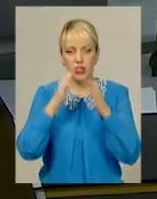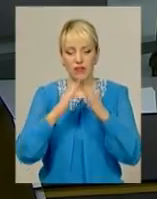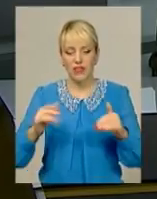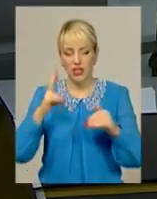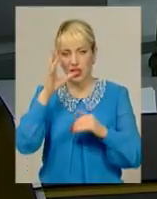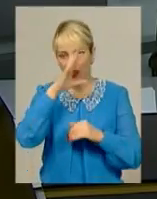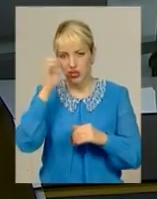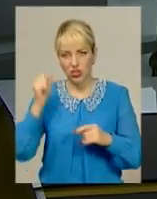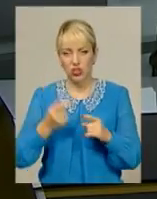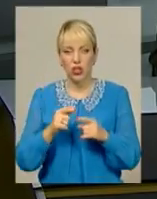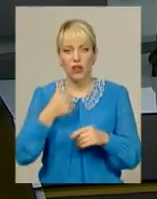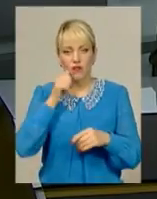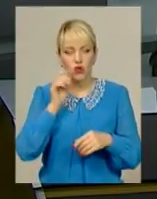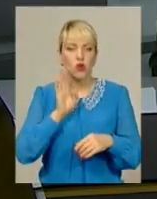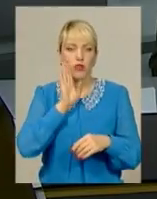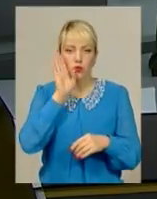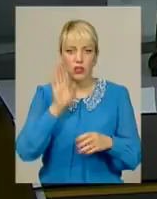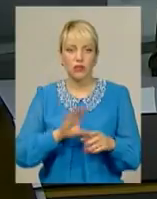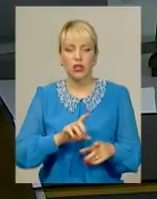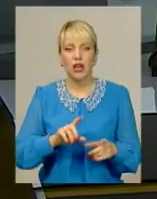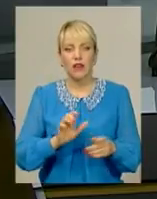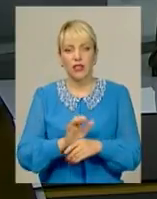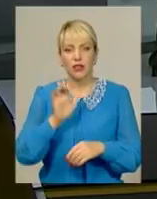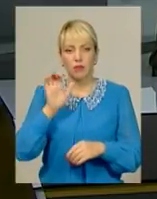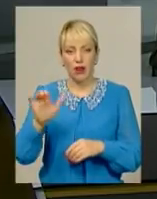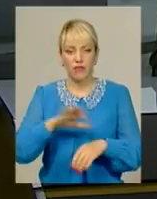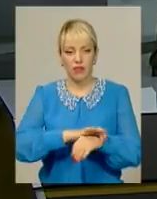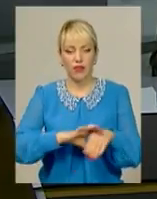досвіда доправили в поліцію у кайданках і без пояснення причин.